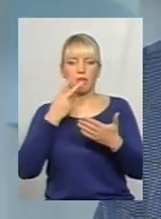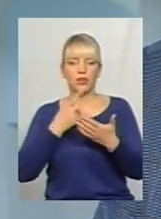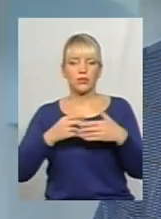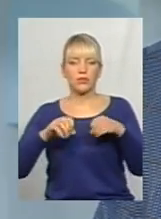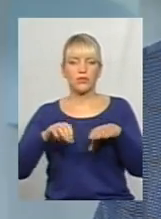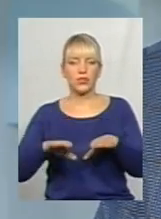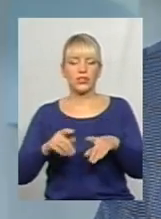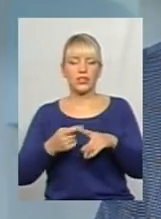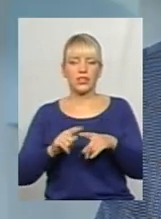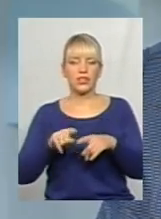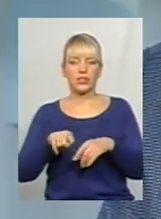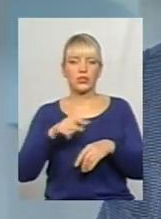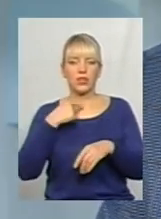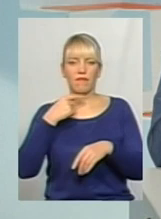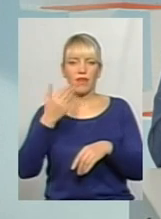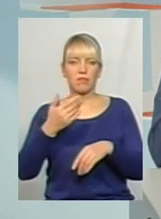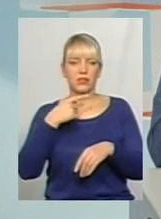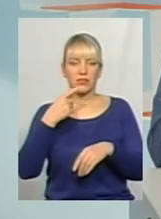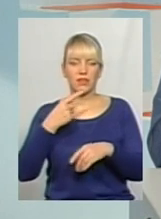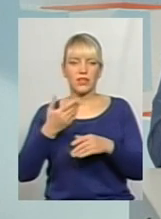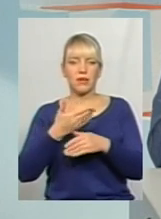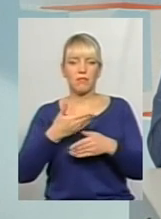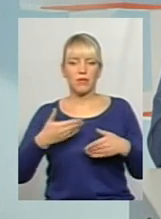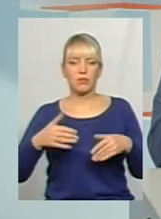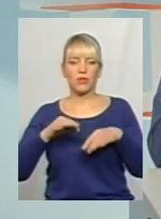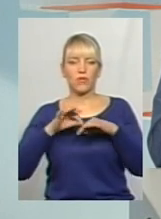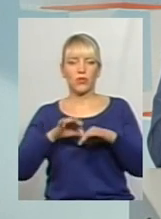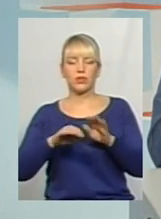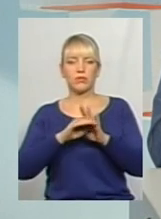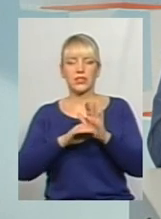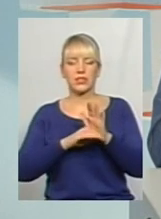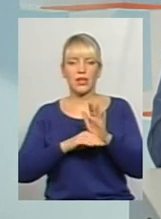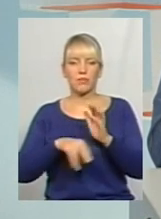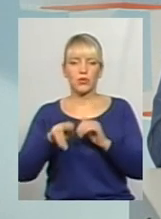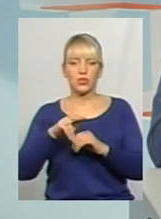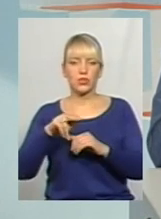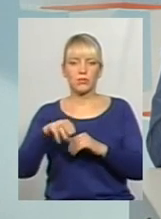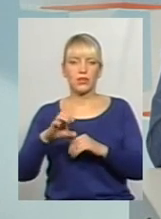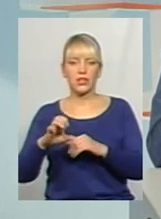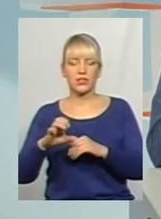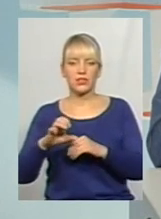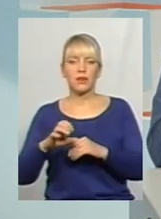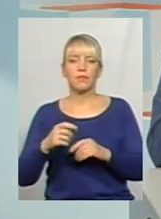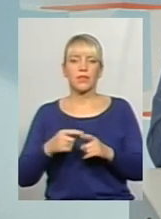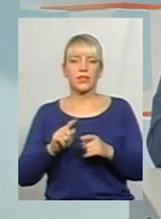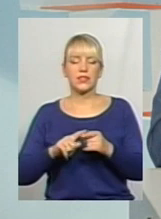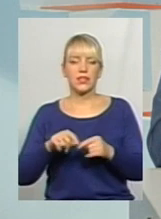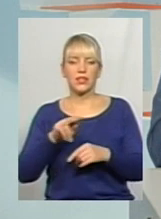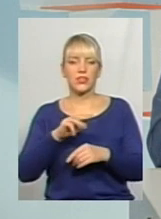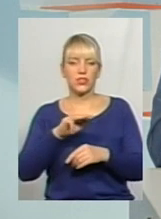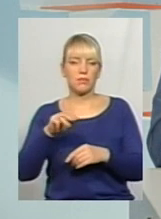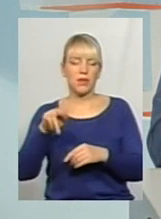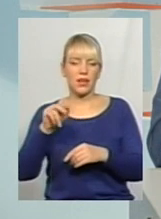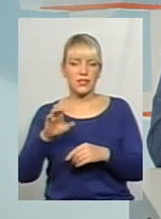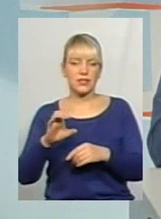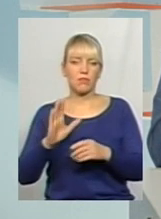те, що я вам казав, що ми проводимо зараз систему GPS-навігації. І система GPS-навігації,